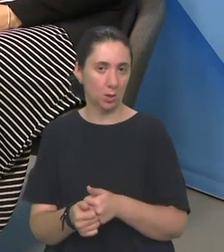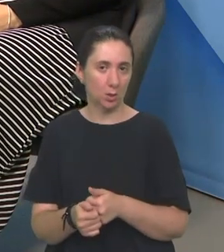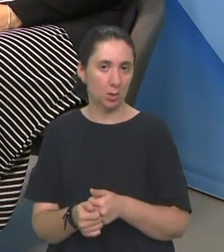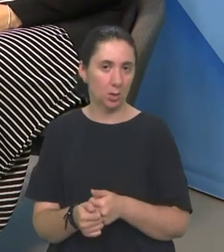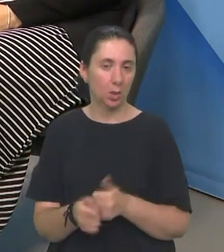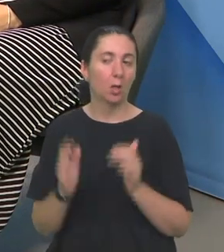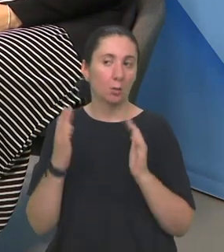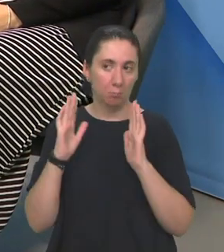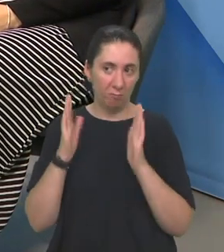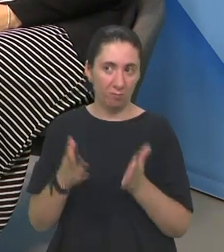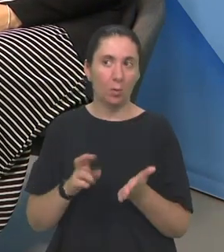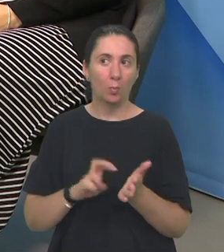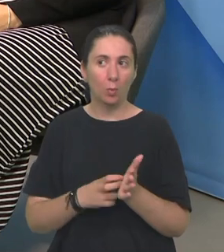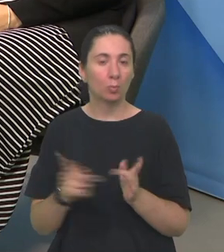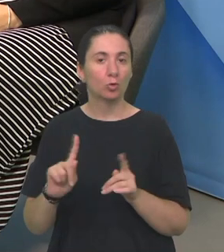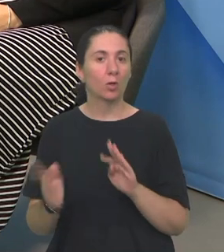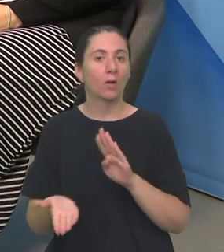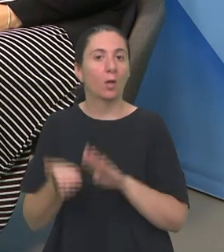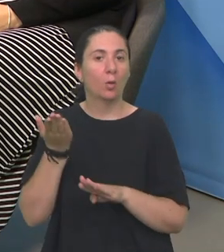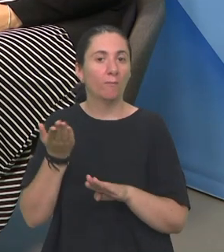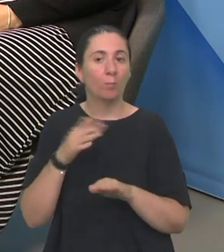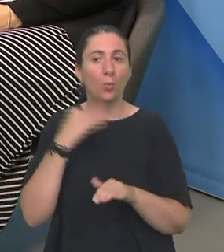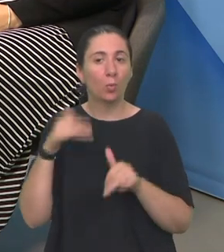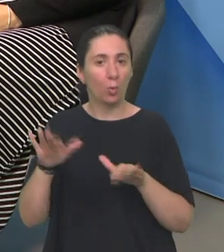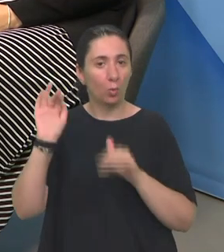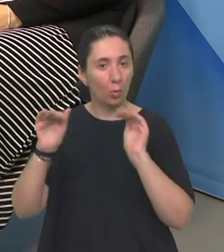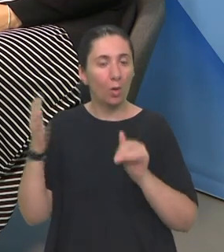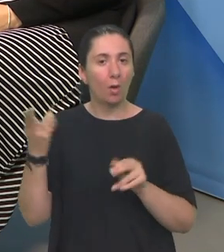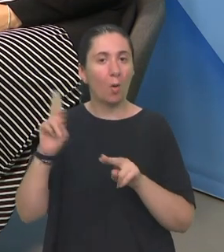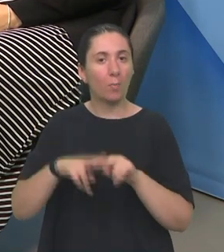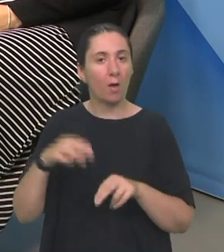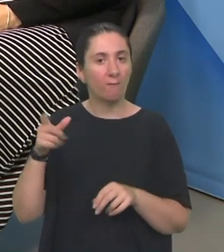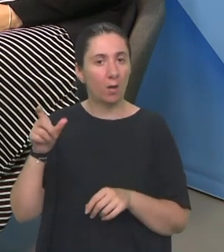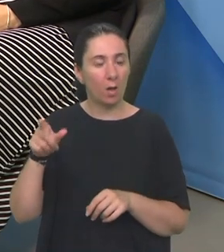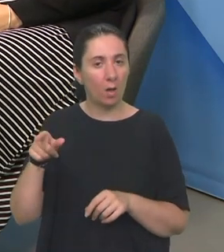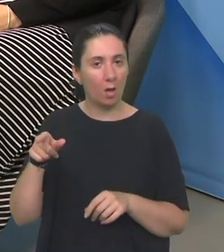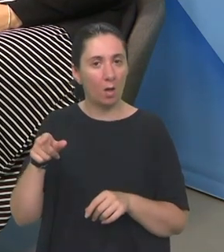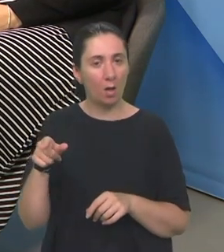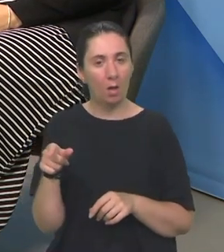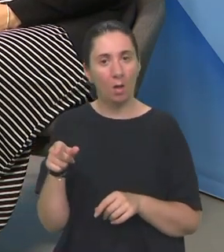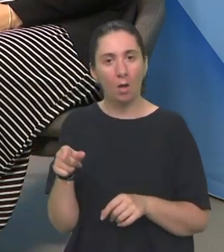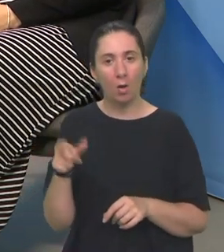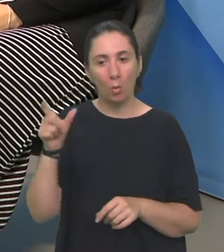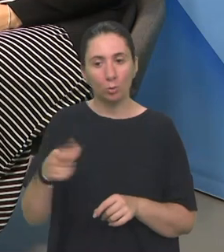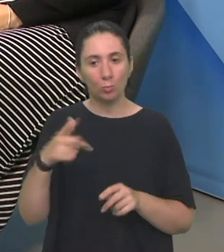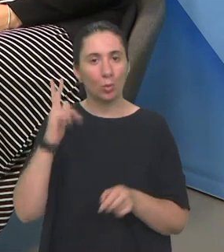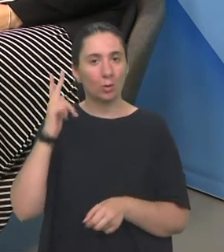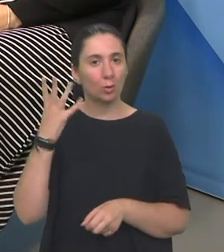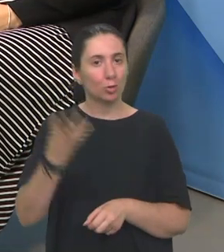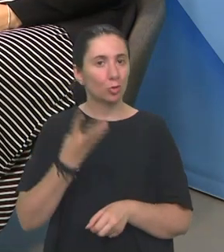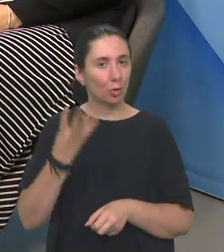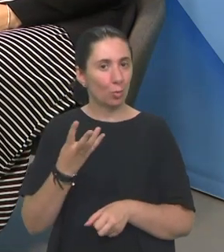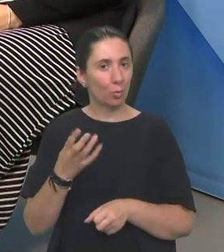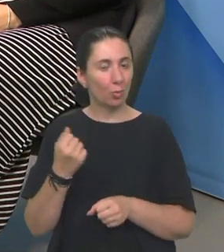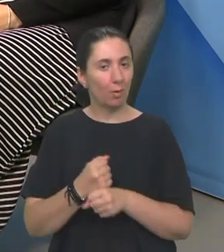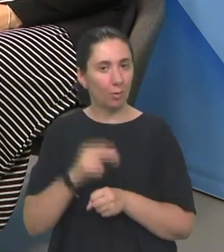vjerovatno je problem što se nije više ljudi javljalo Kao pravne osobe ili ipak traži 4 godine radnog iskustva Ali evo ja